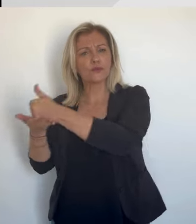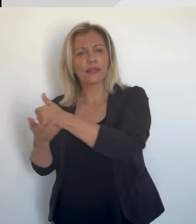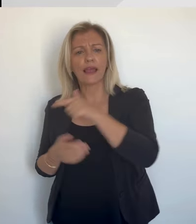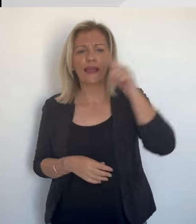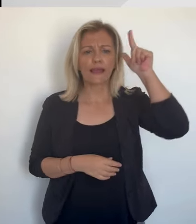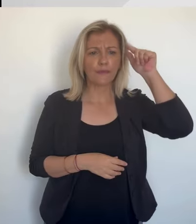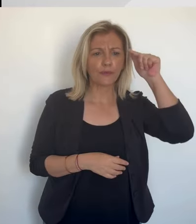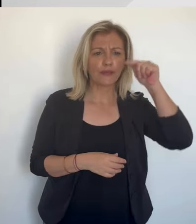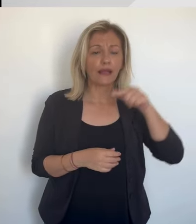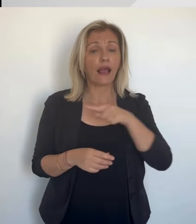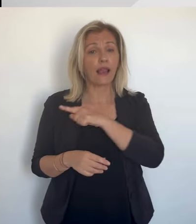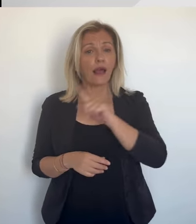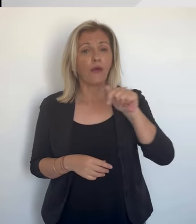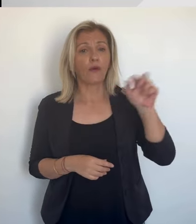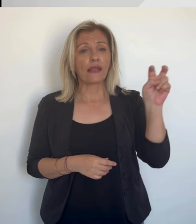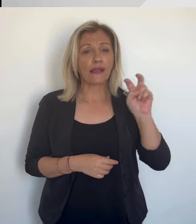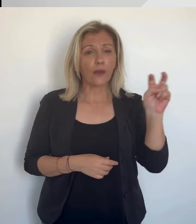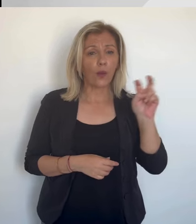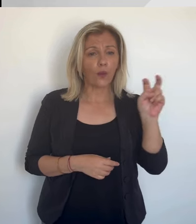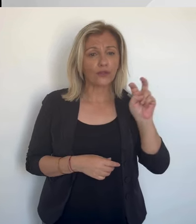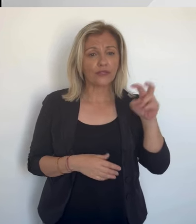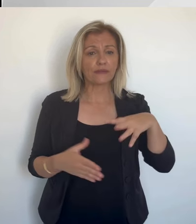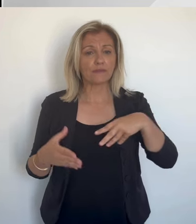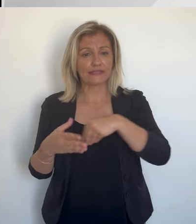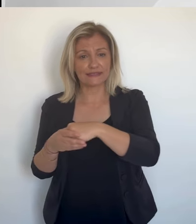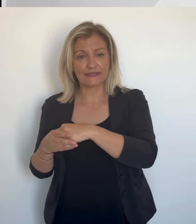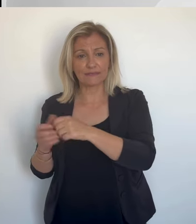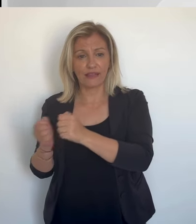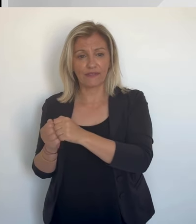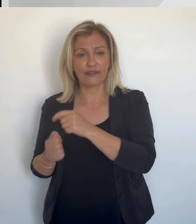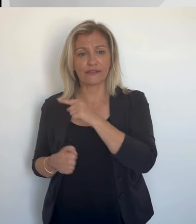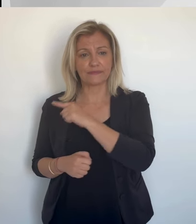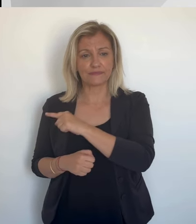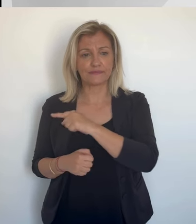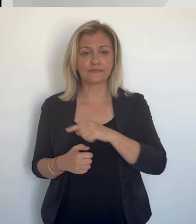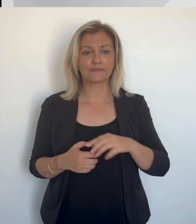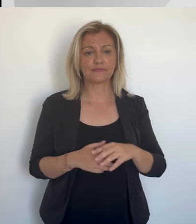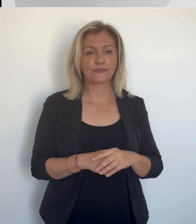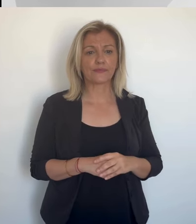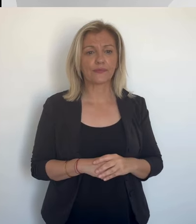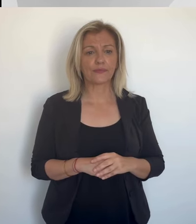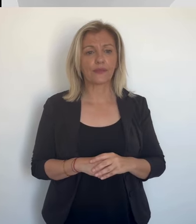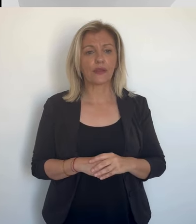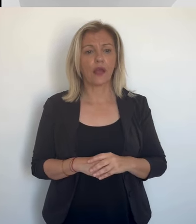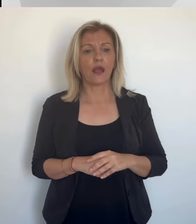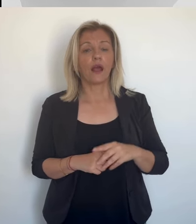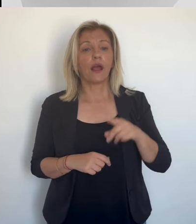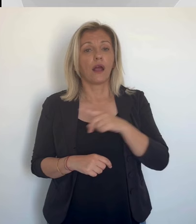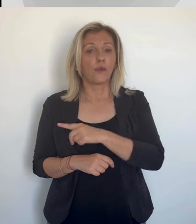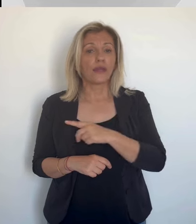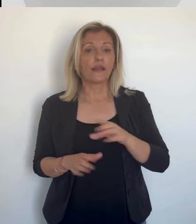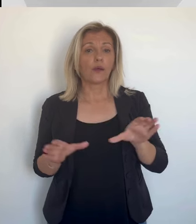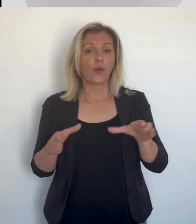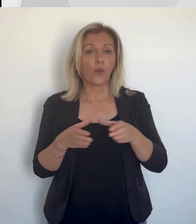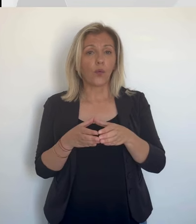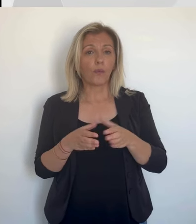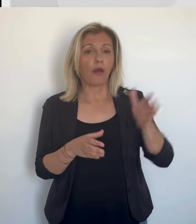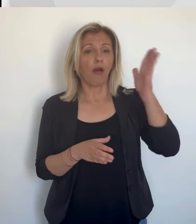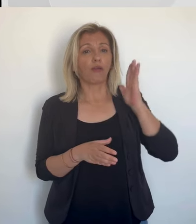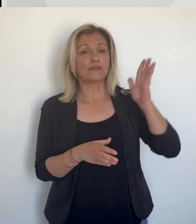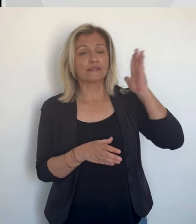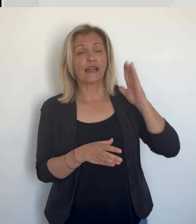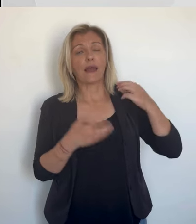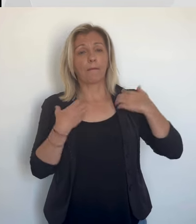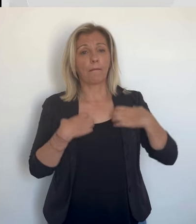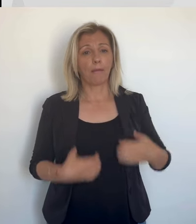soutenus par les Républicains. A gauche, le nouveau Front Populaire sera incarné par l'écologiste Hélène Sanchez. Jean-Antoine Jagoumi, ancien membre